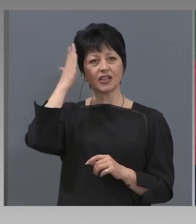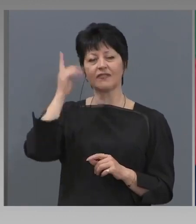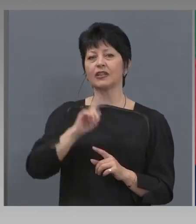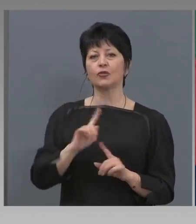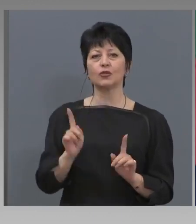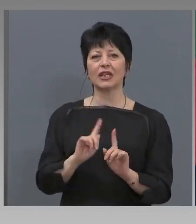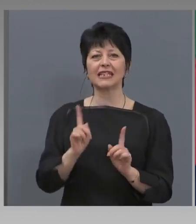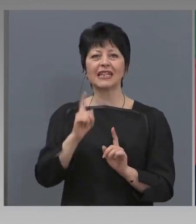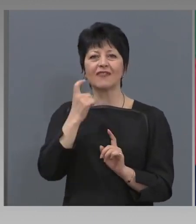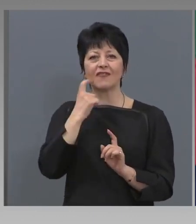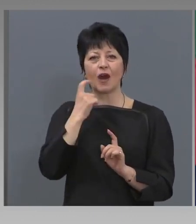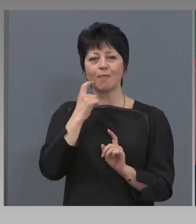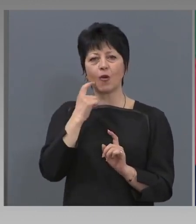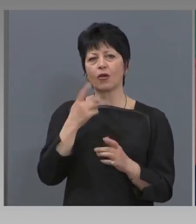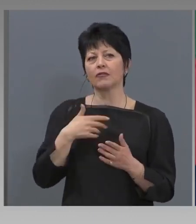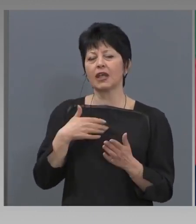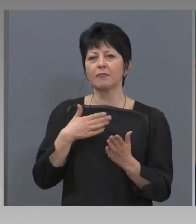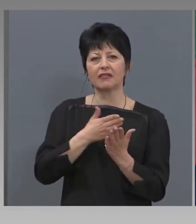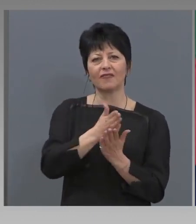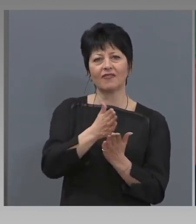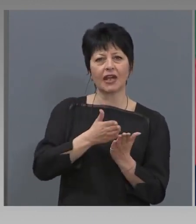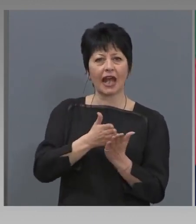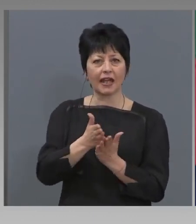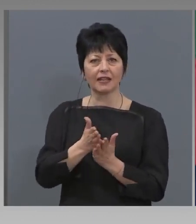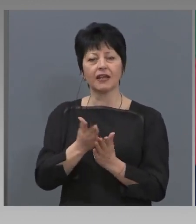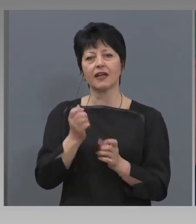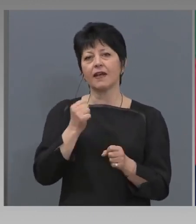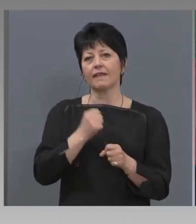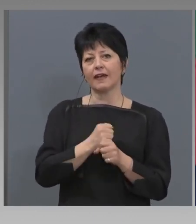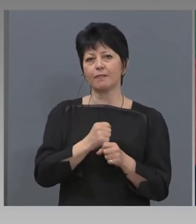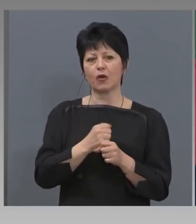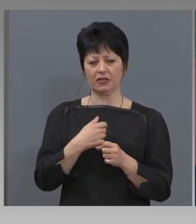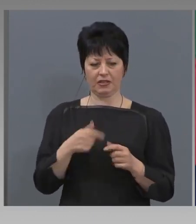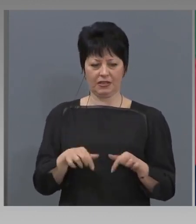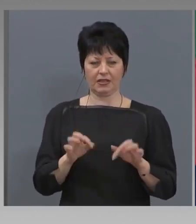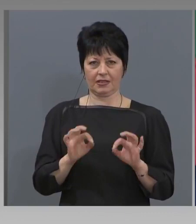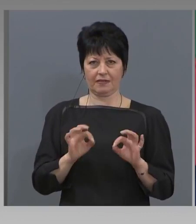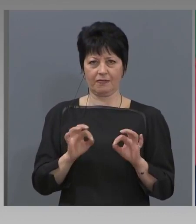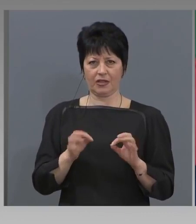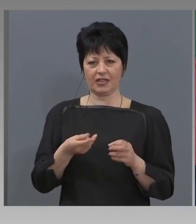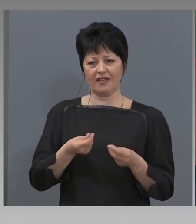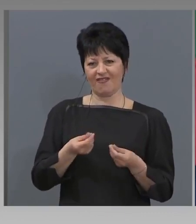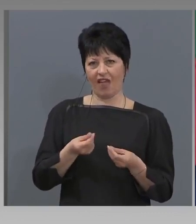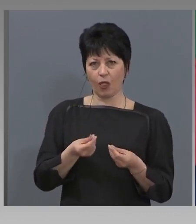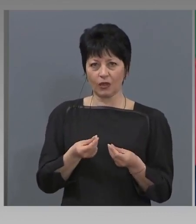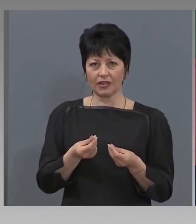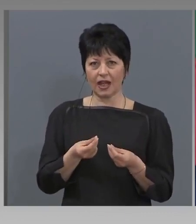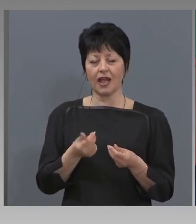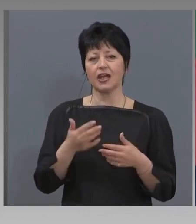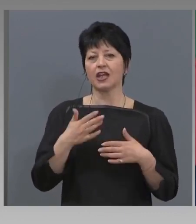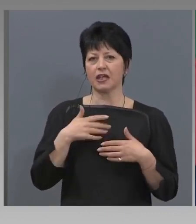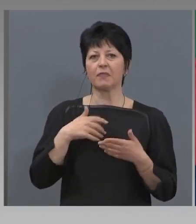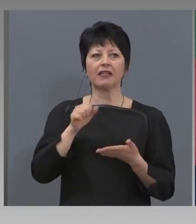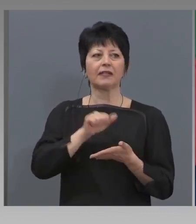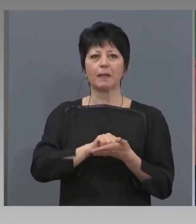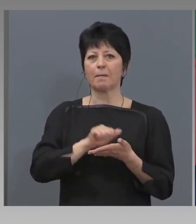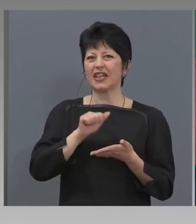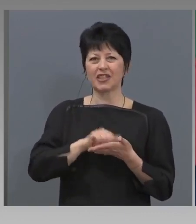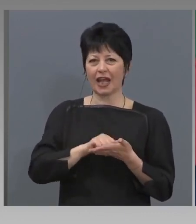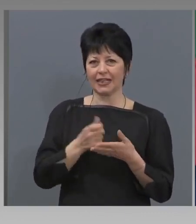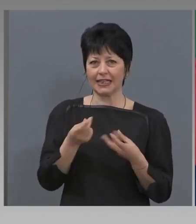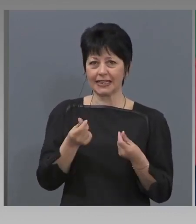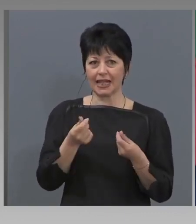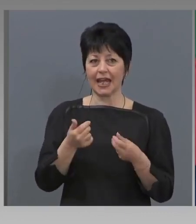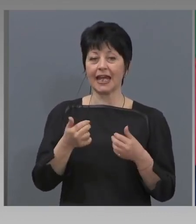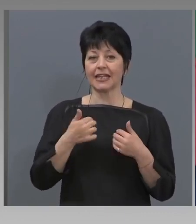деца вика, имат и варианта да работят с местната валута. На жаргон казано имат печатници. Ние